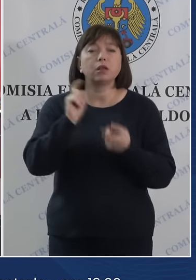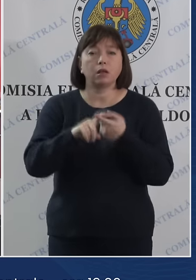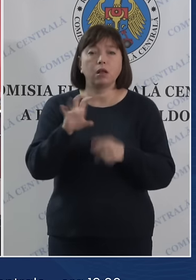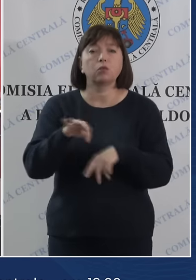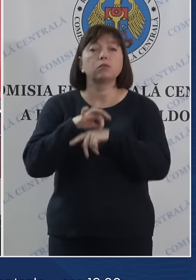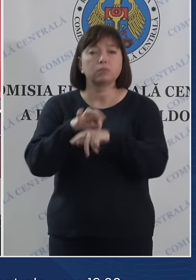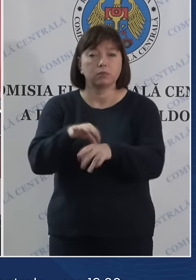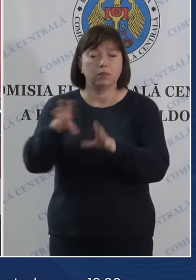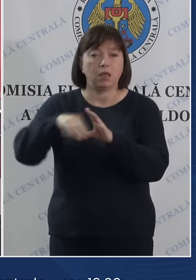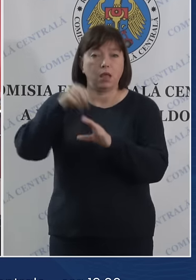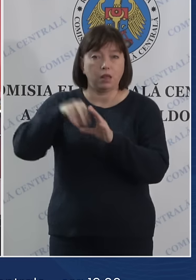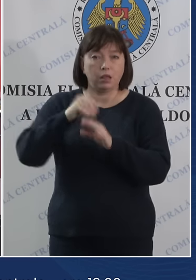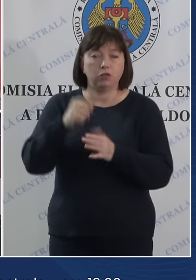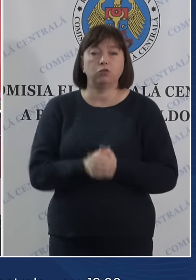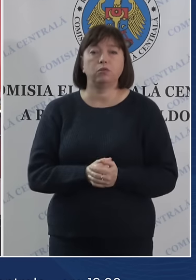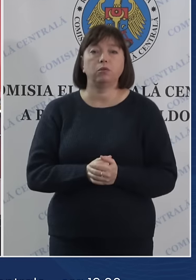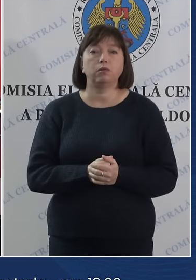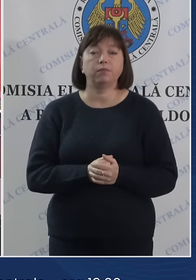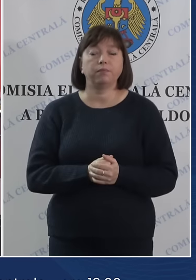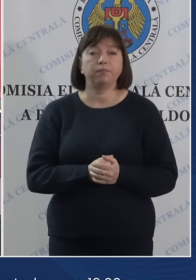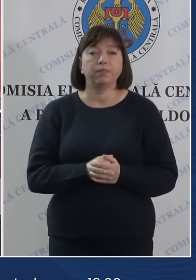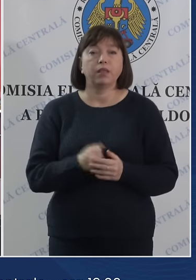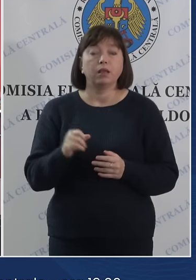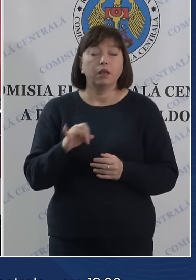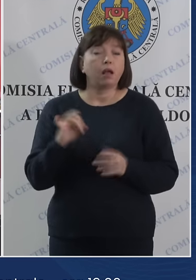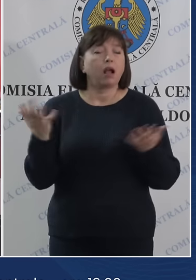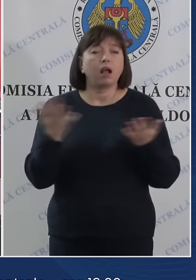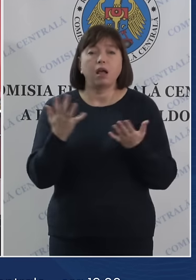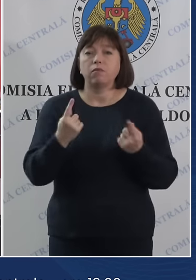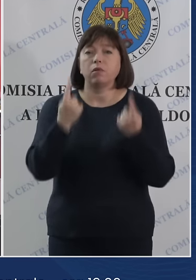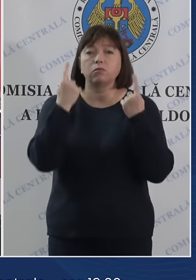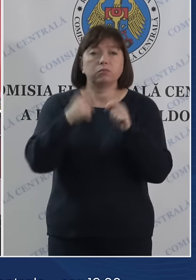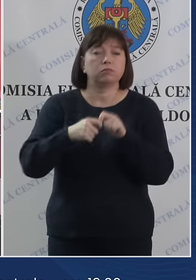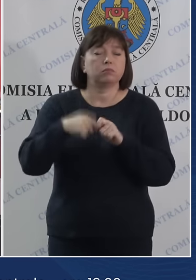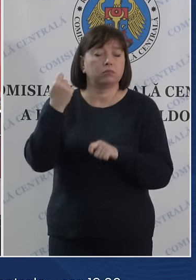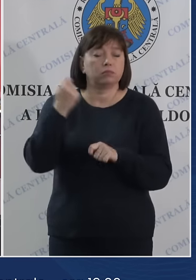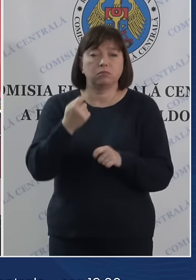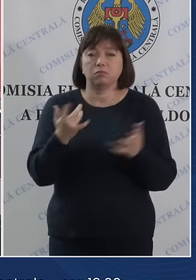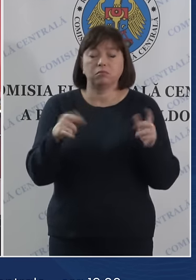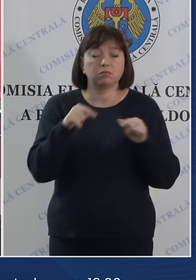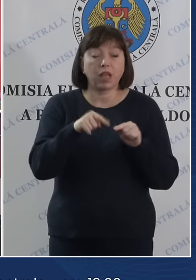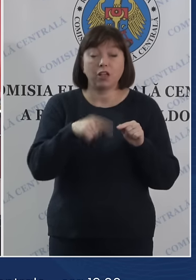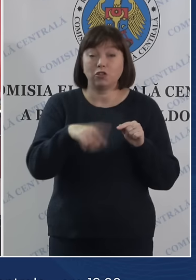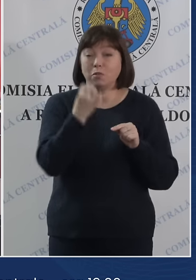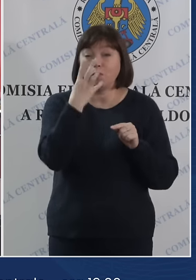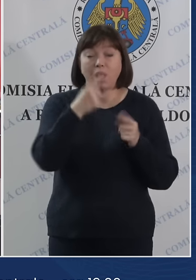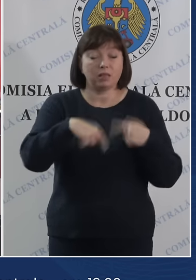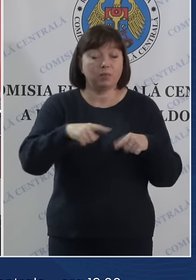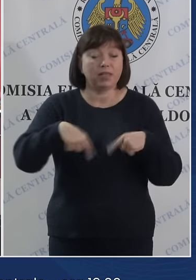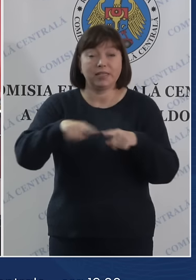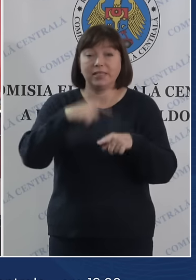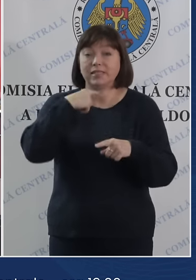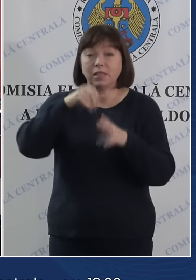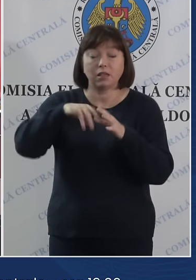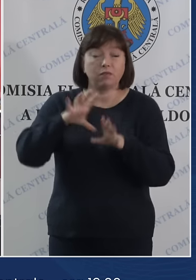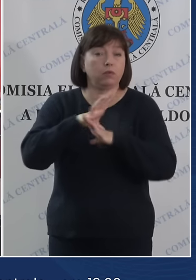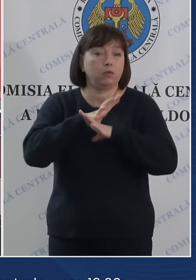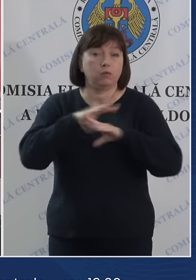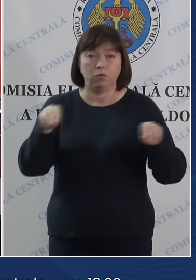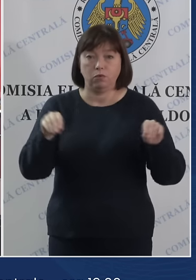legerilor prezidențiale. Careva incidente majori pe acestea 14 secții nu s-au